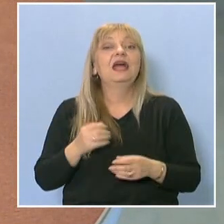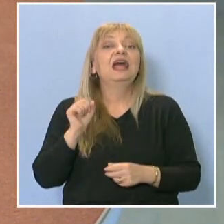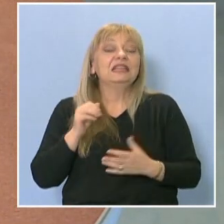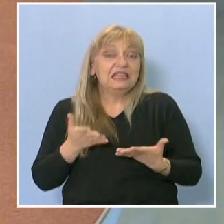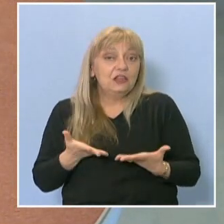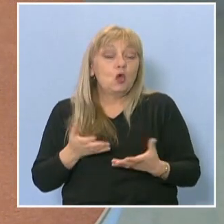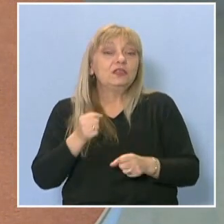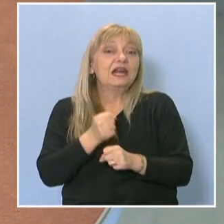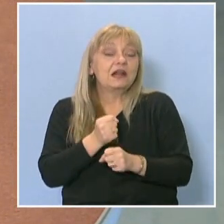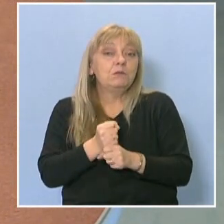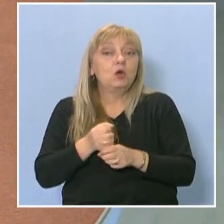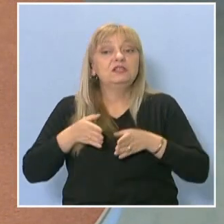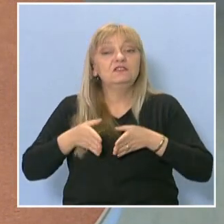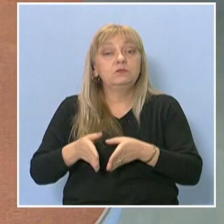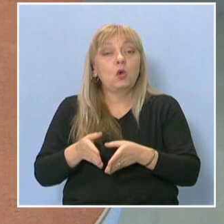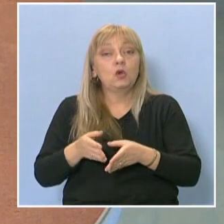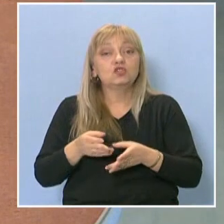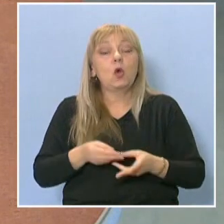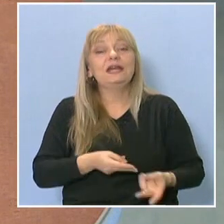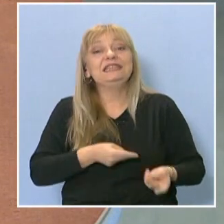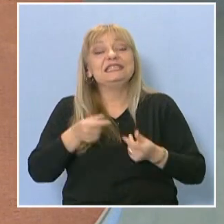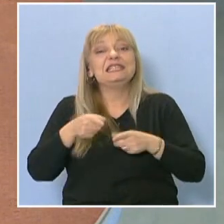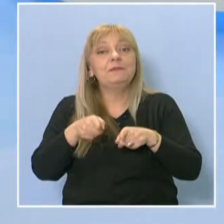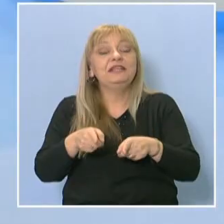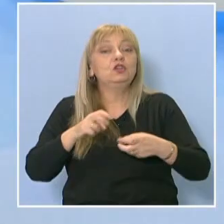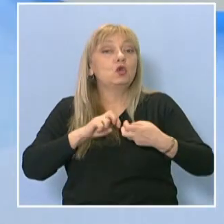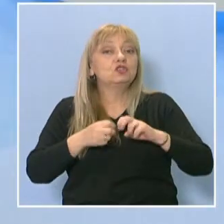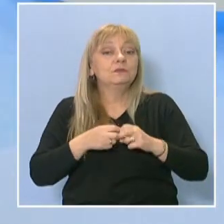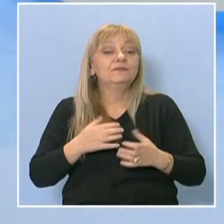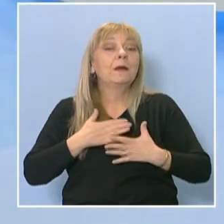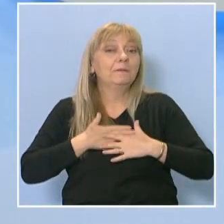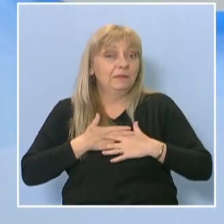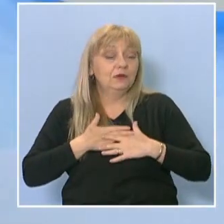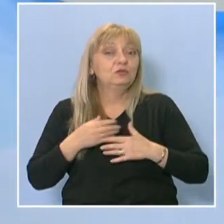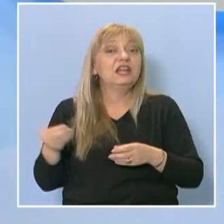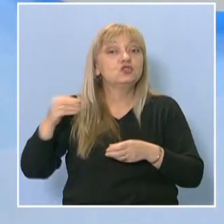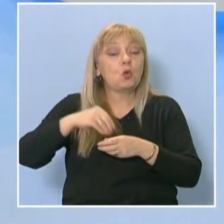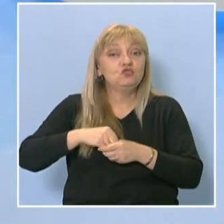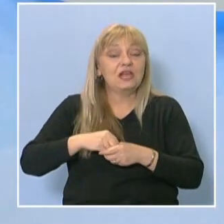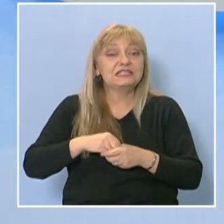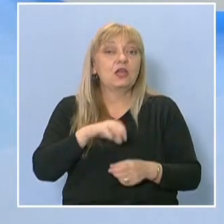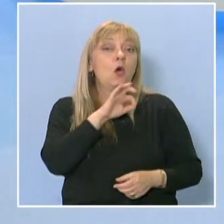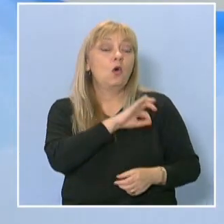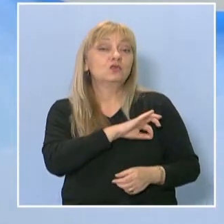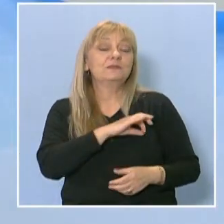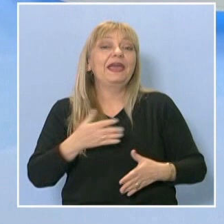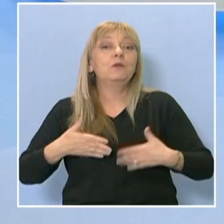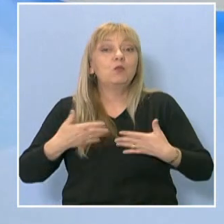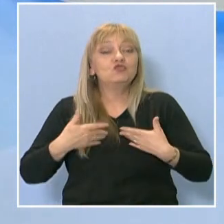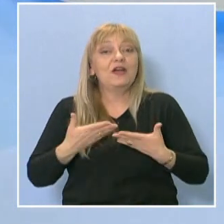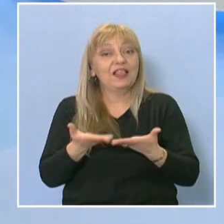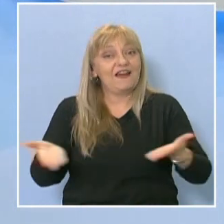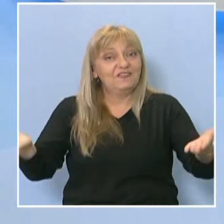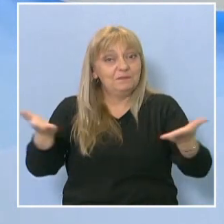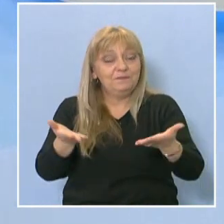да се избегне този проблем. Благодаря ви за това участие. Успех ви пожелавам.